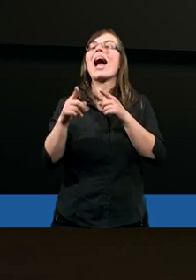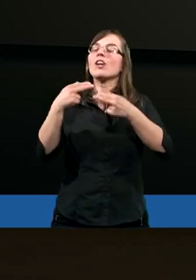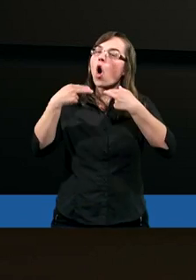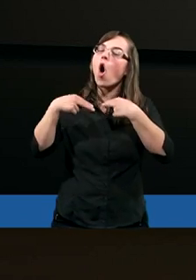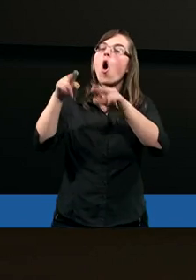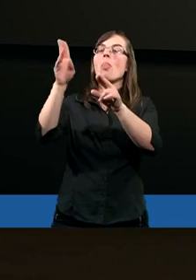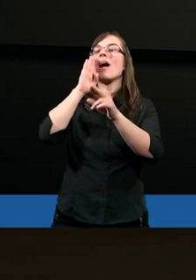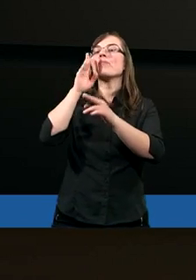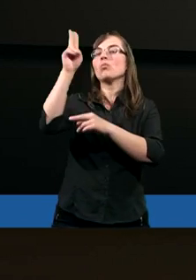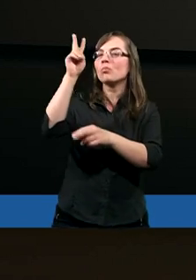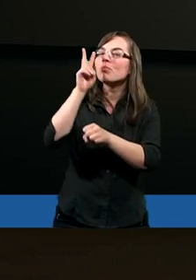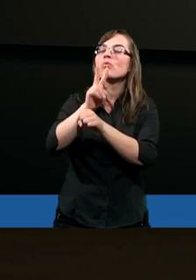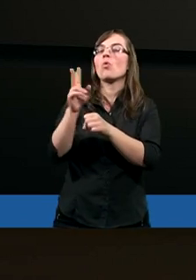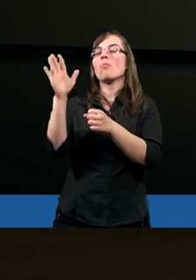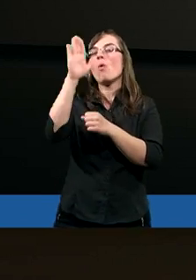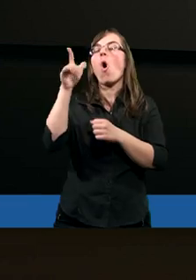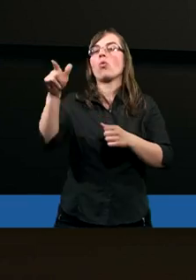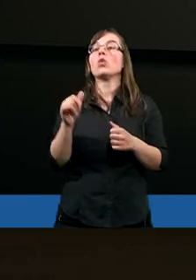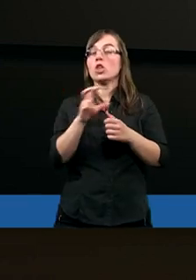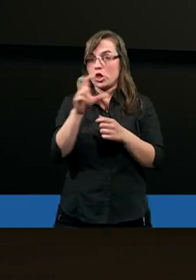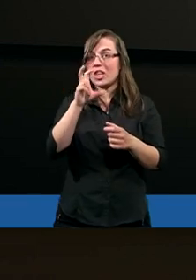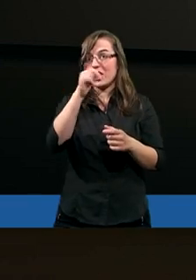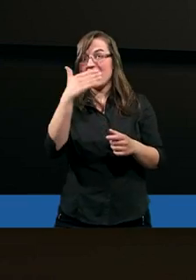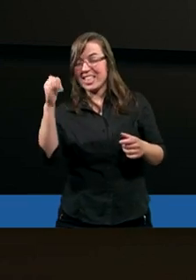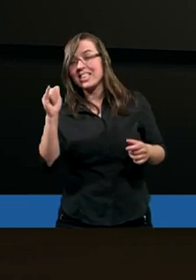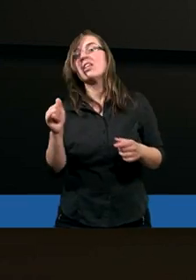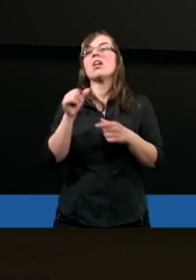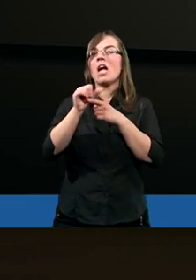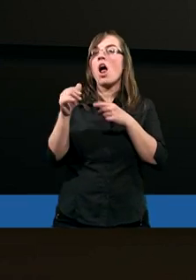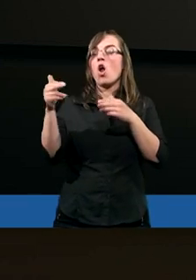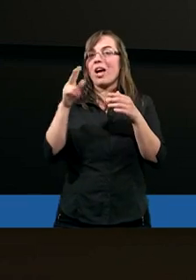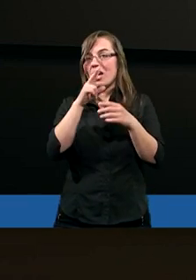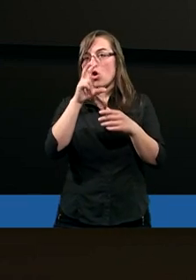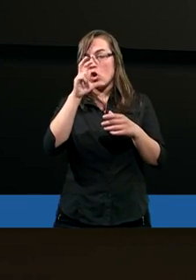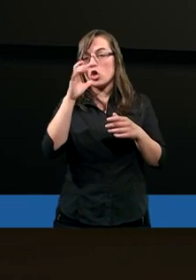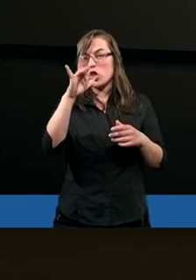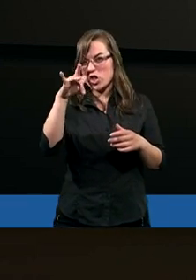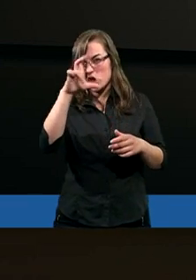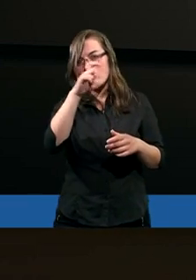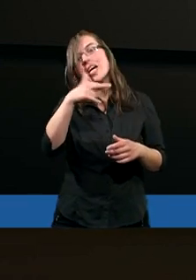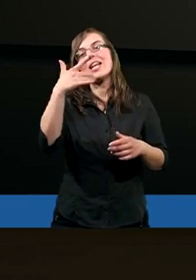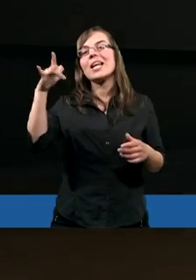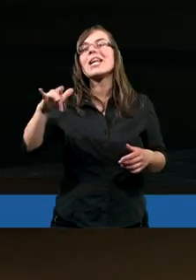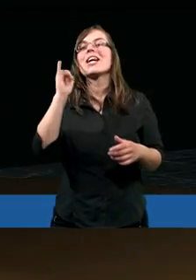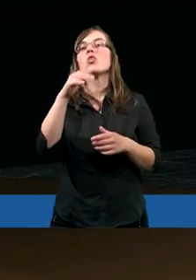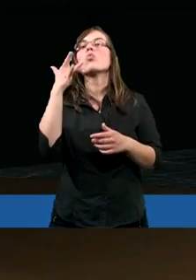są czynni i użyteczni? Czy każdy z nas jest czynny i użyteczny?